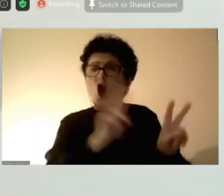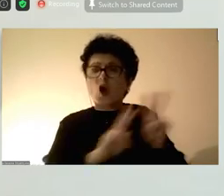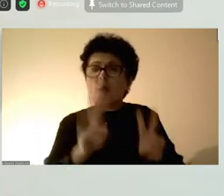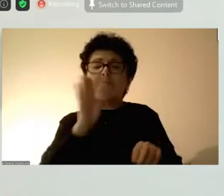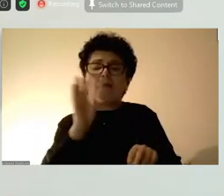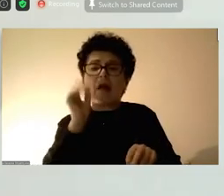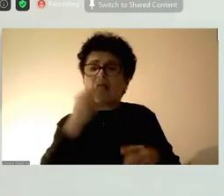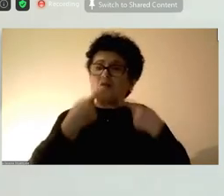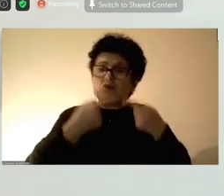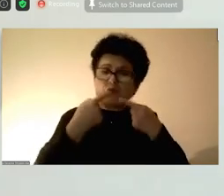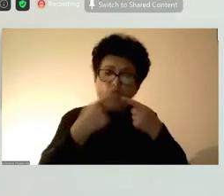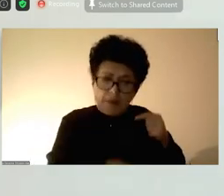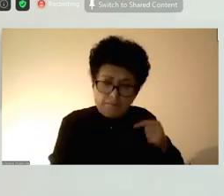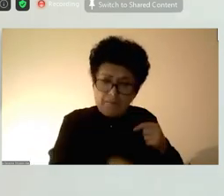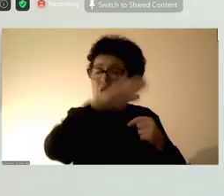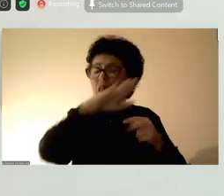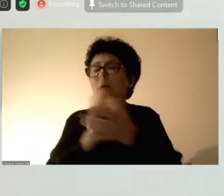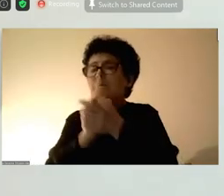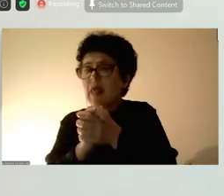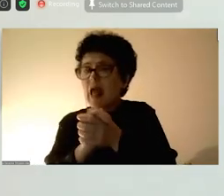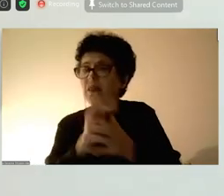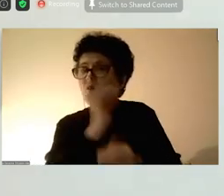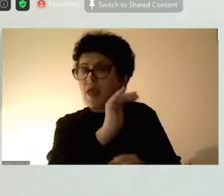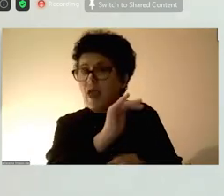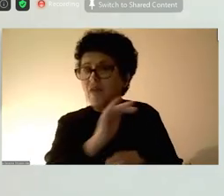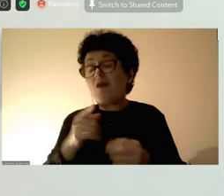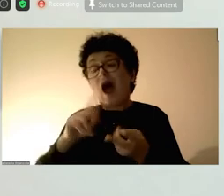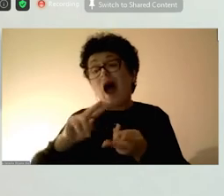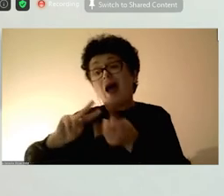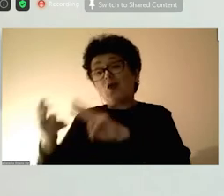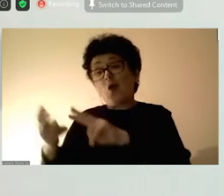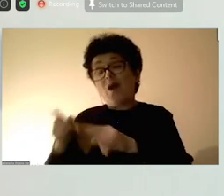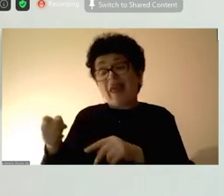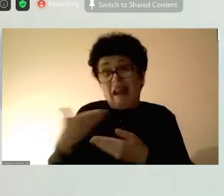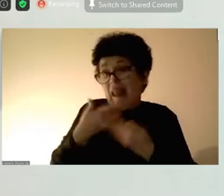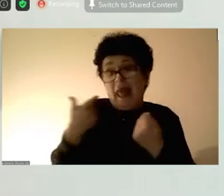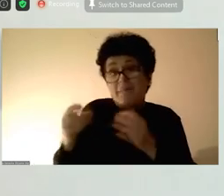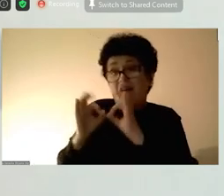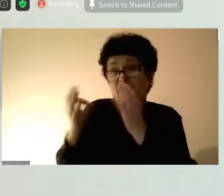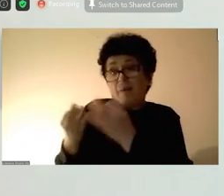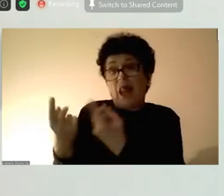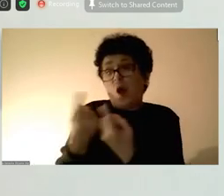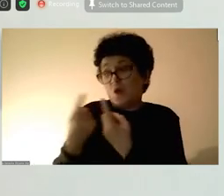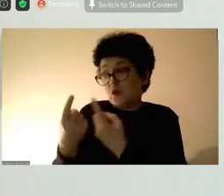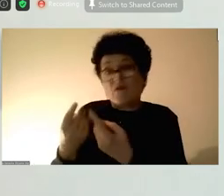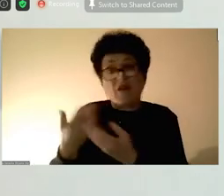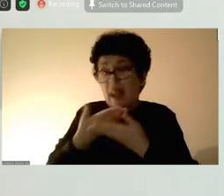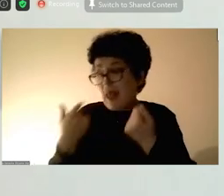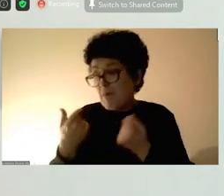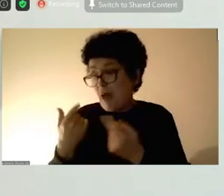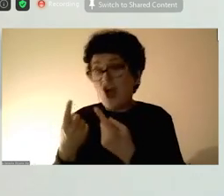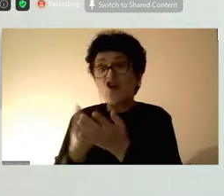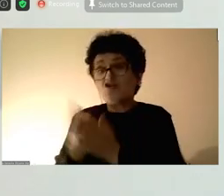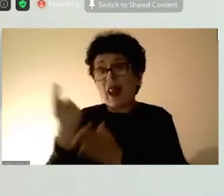или пријателите, за разлика од оние кои немале такви услови и немале такви шанси,